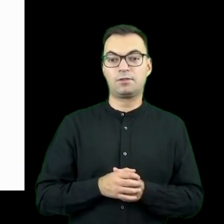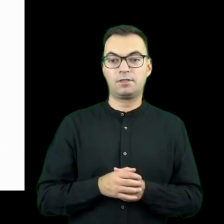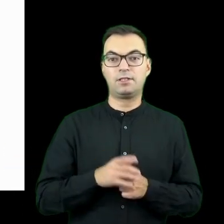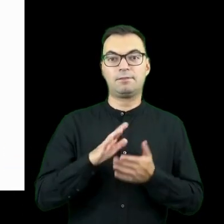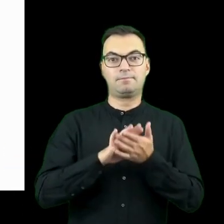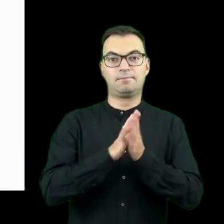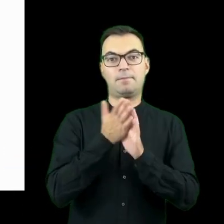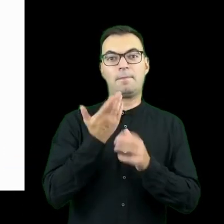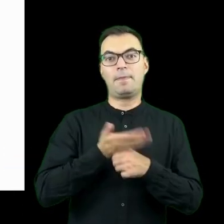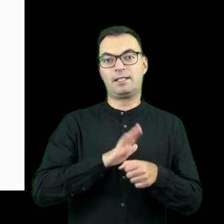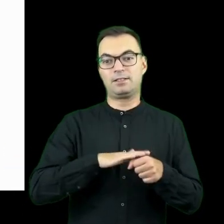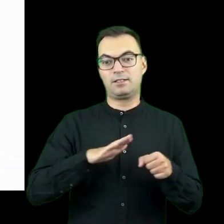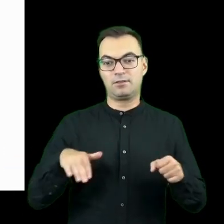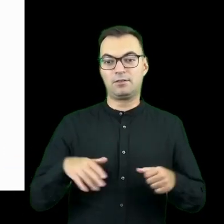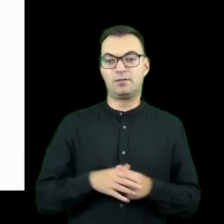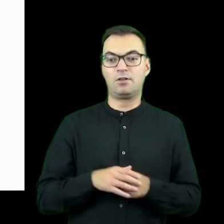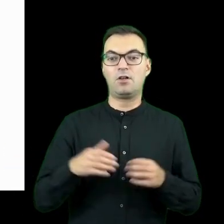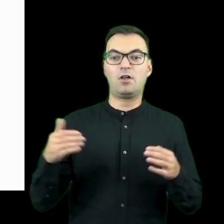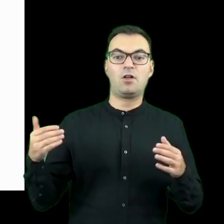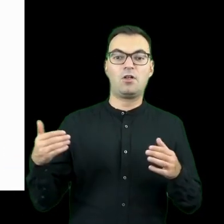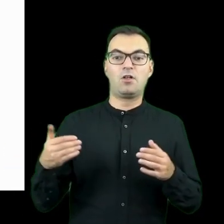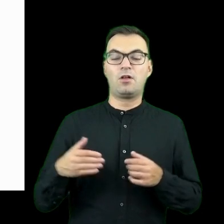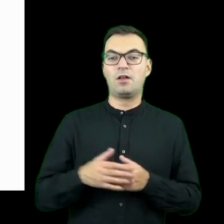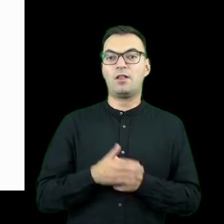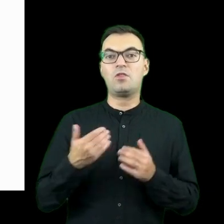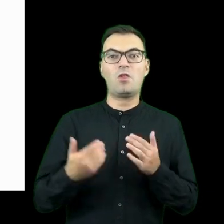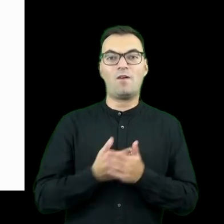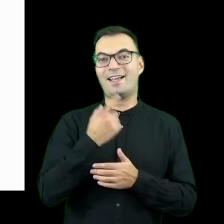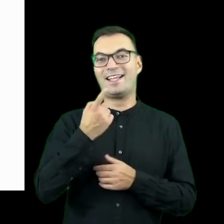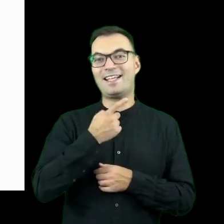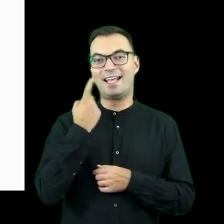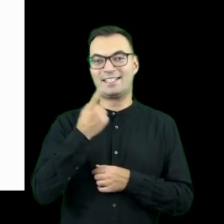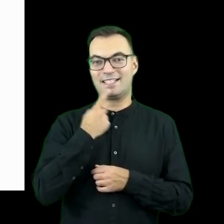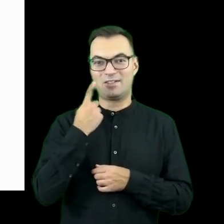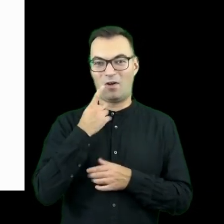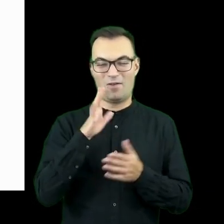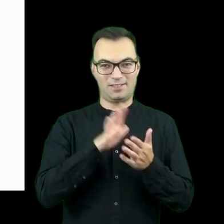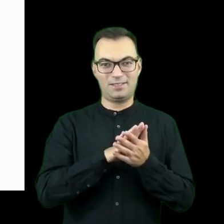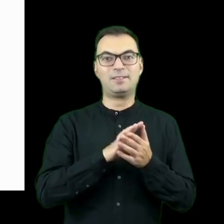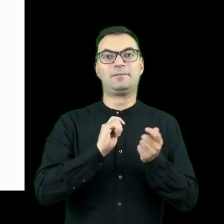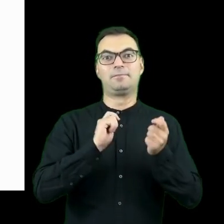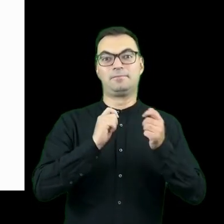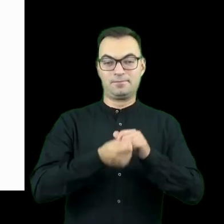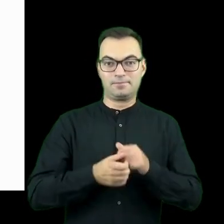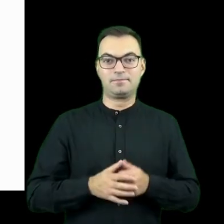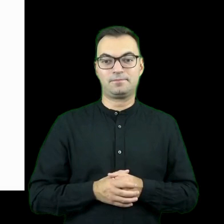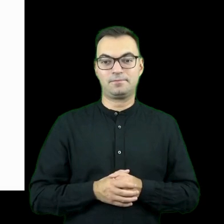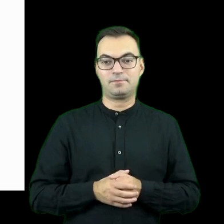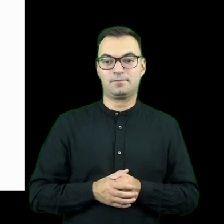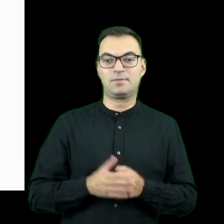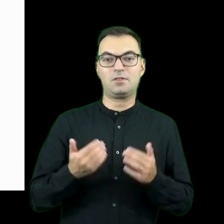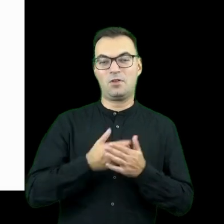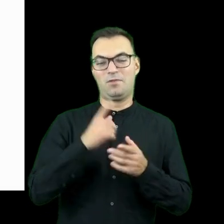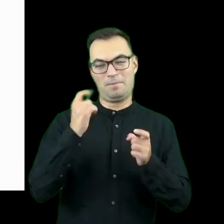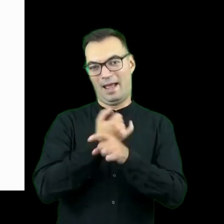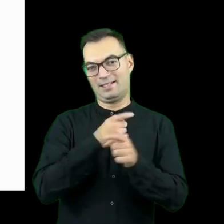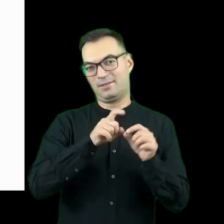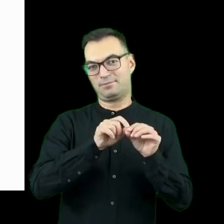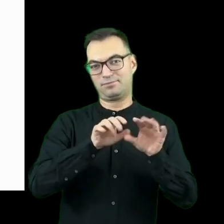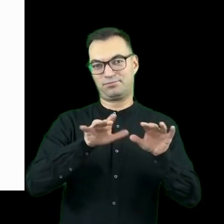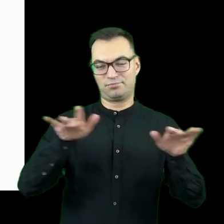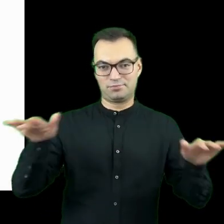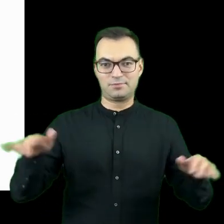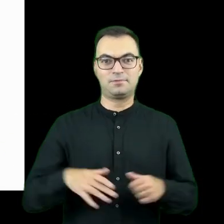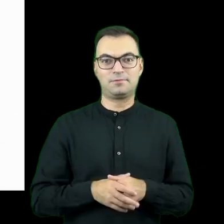umiędzynarodowiając się, czyli zostały odpalone nowe wersje językowe takiej tej platformy, dostosowane do nowych krajów i do